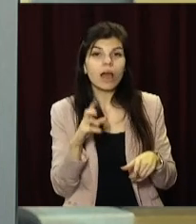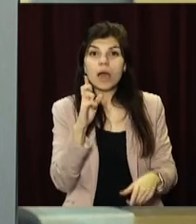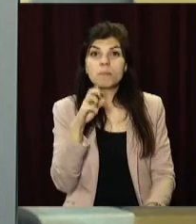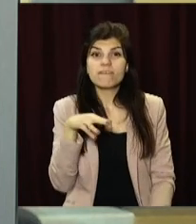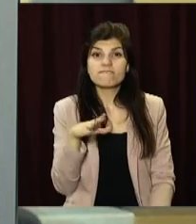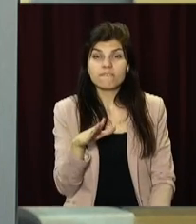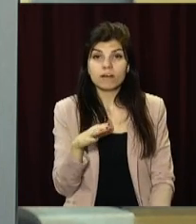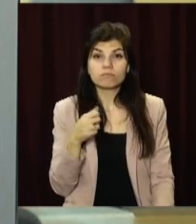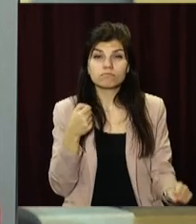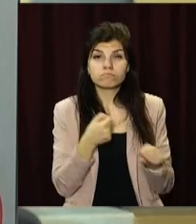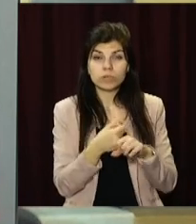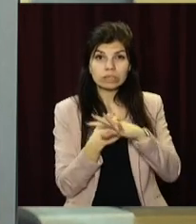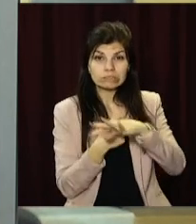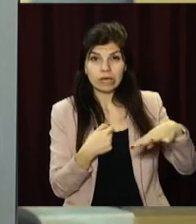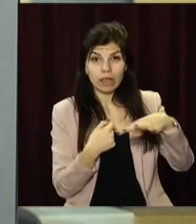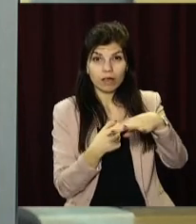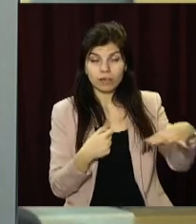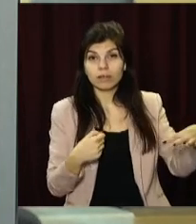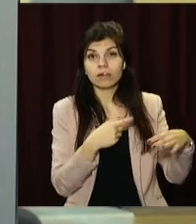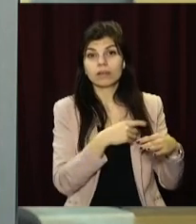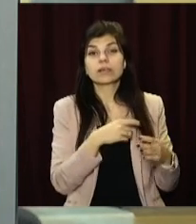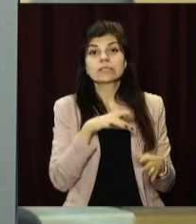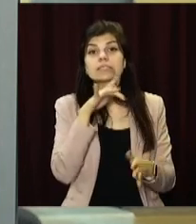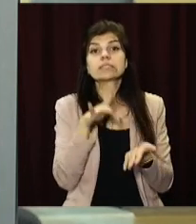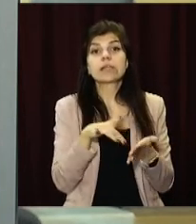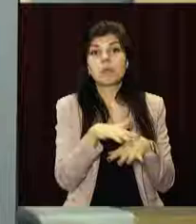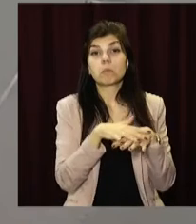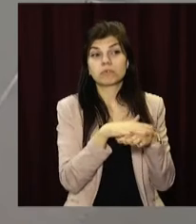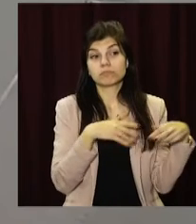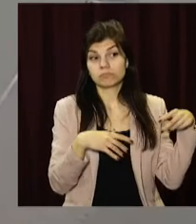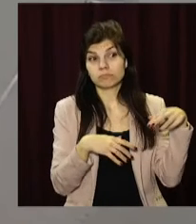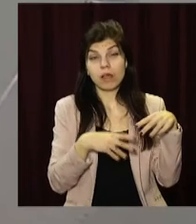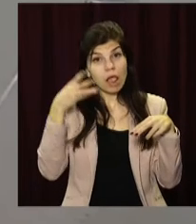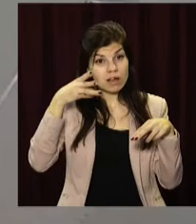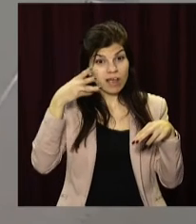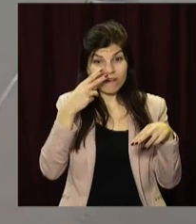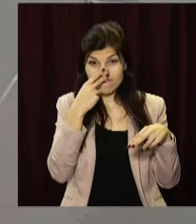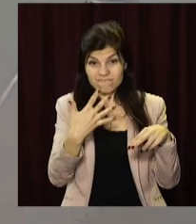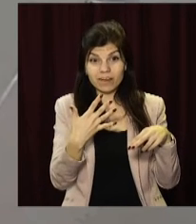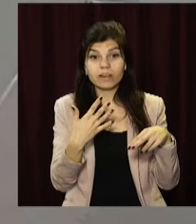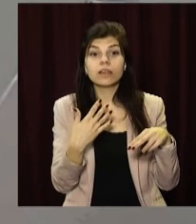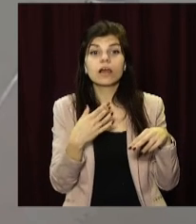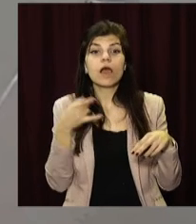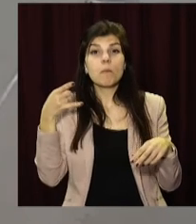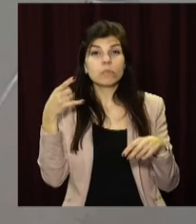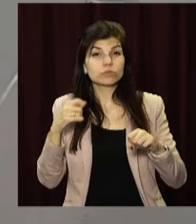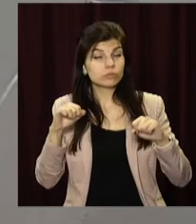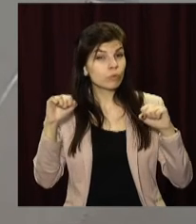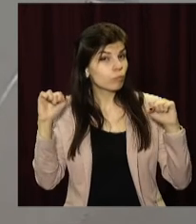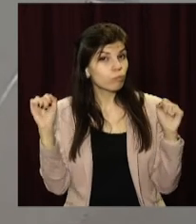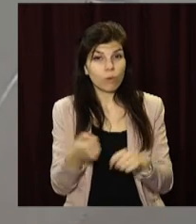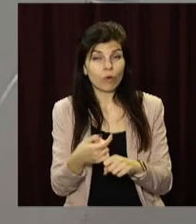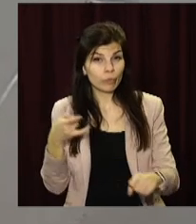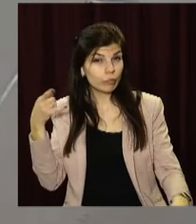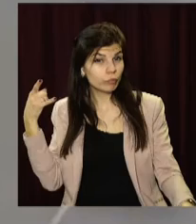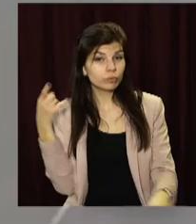збив на зебрі пішохідку, яка рухалася в бік центрального ринку. Як зафіксували камери вуличного спостереження, автівка рухалася на великій